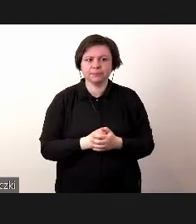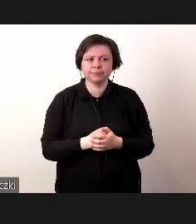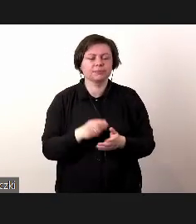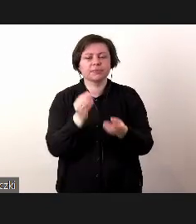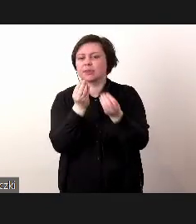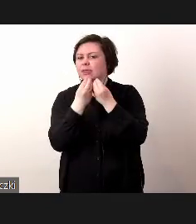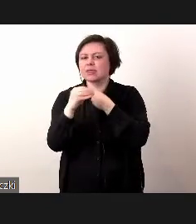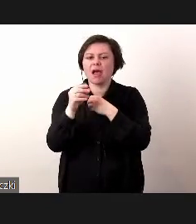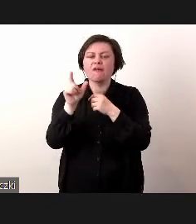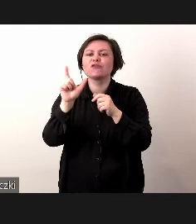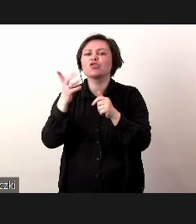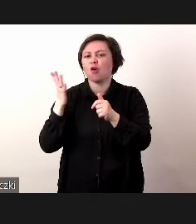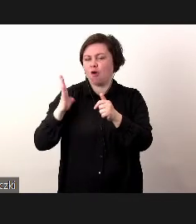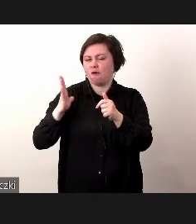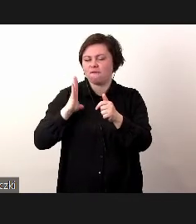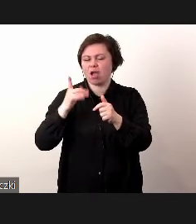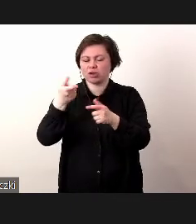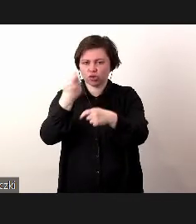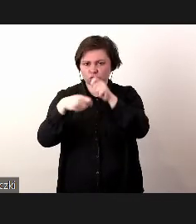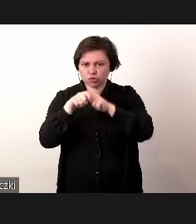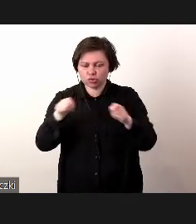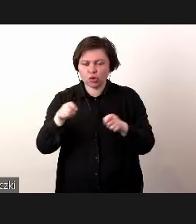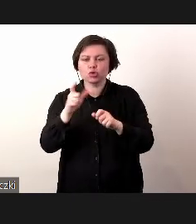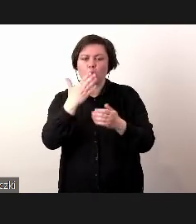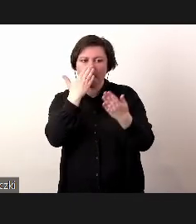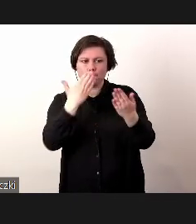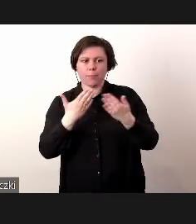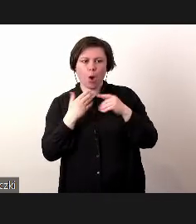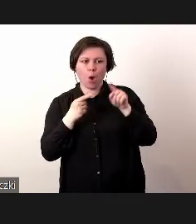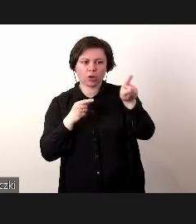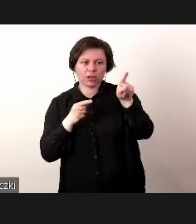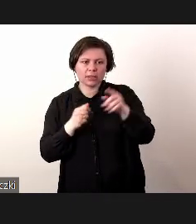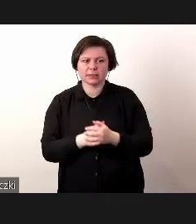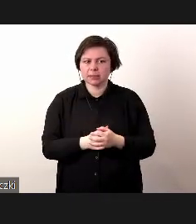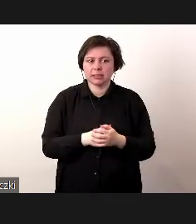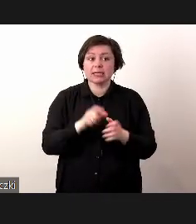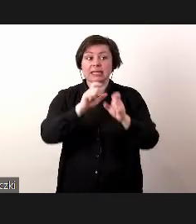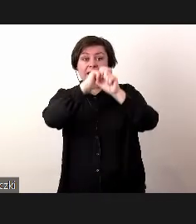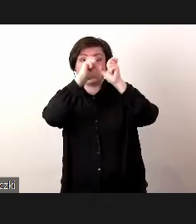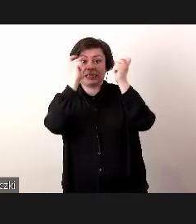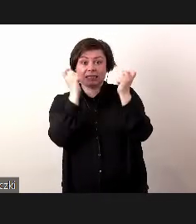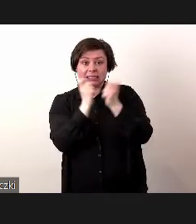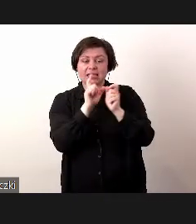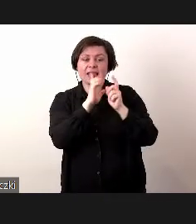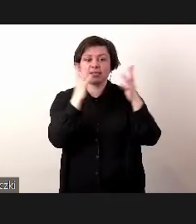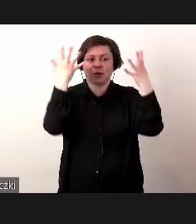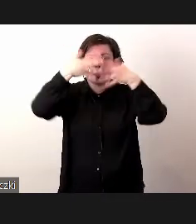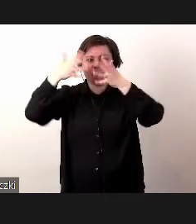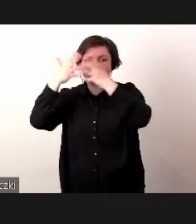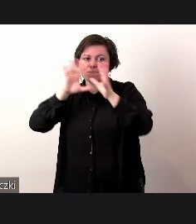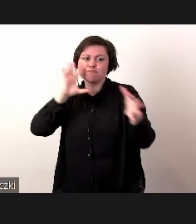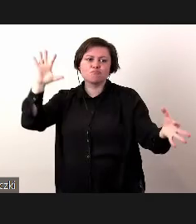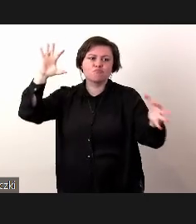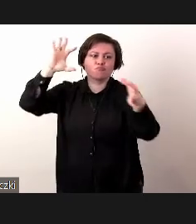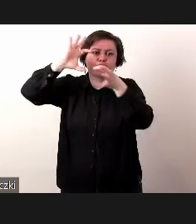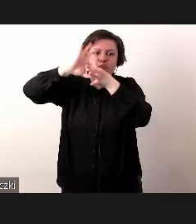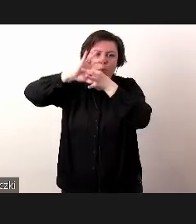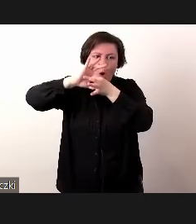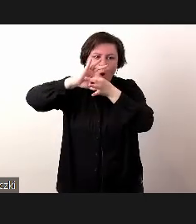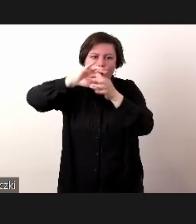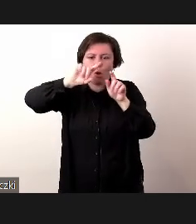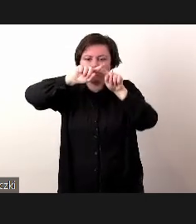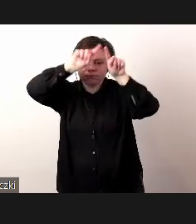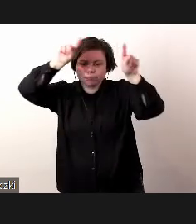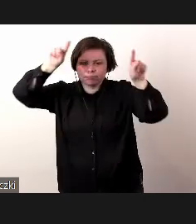Największą zaletą tego rozwiązania, to co pokazuję tutaj, jest to, że ta całość jest pointegrowana ze sobą, pudełka. Czyli